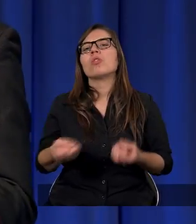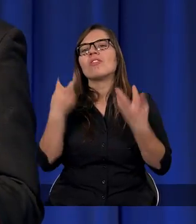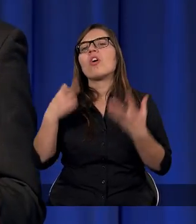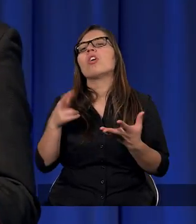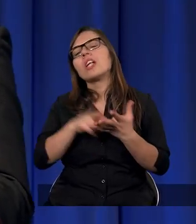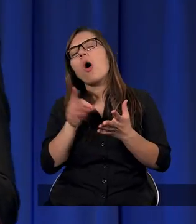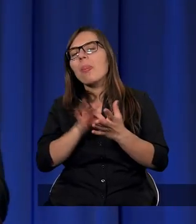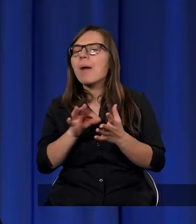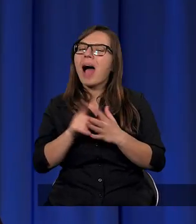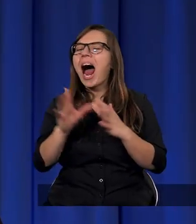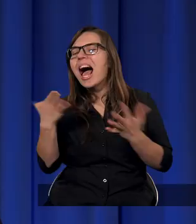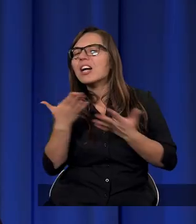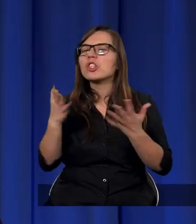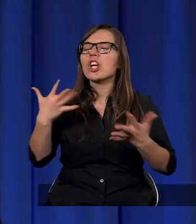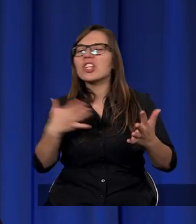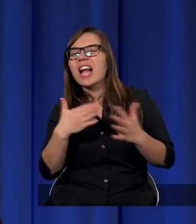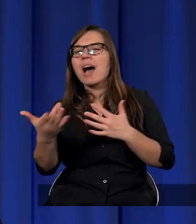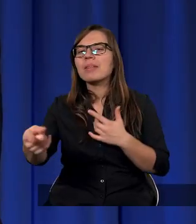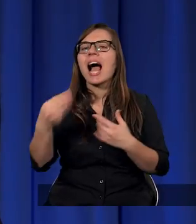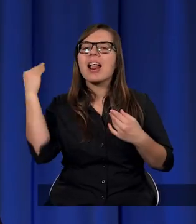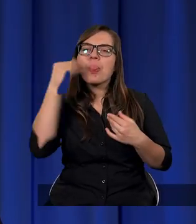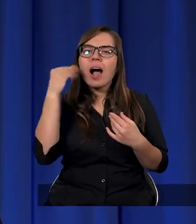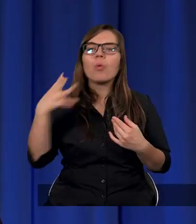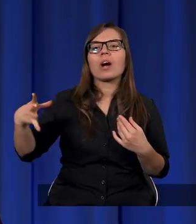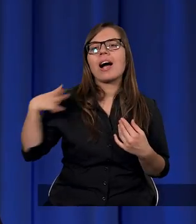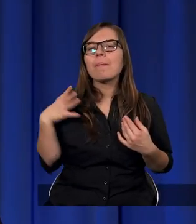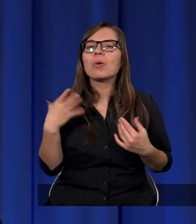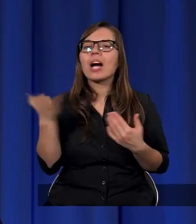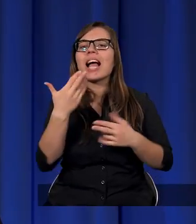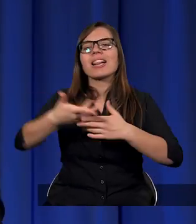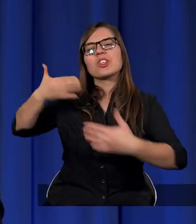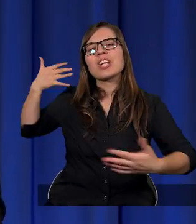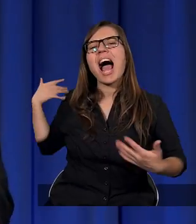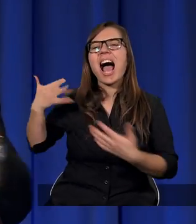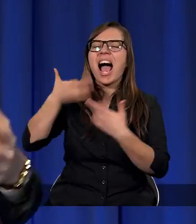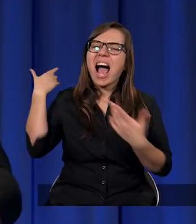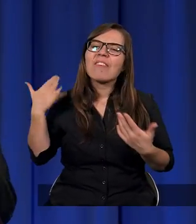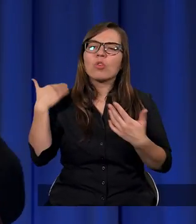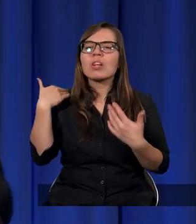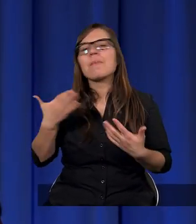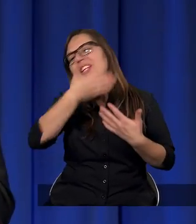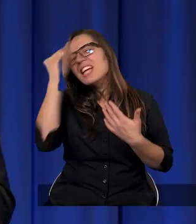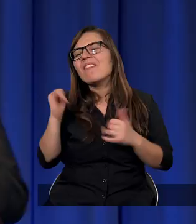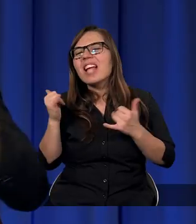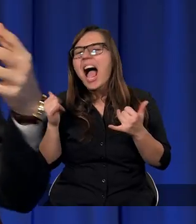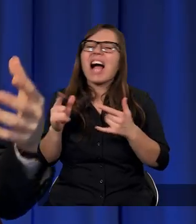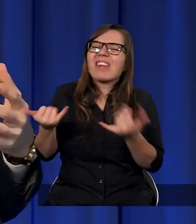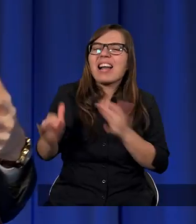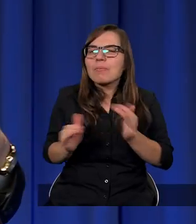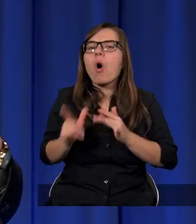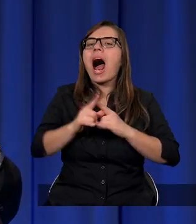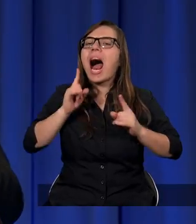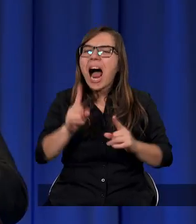Natomiast jeszcze gdzieś tam taka nauka tam była, że kiedyś, dawno temu, nie wiemy jak, nie wiemy w jaki sposób, ale